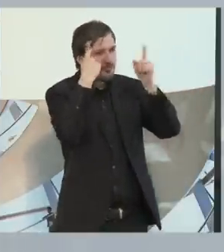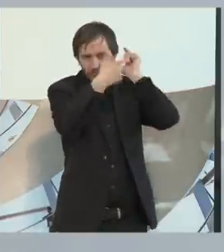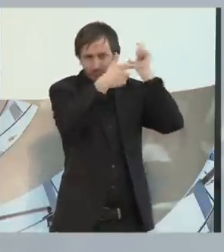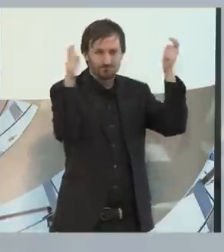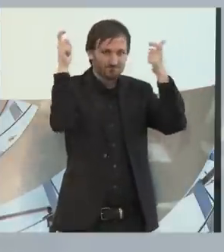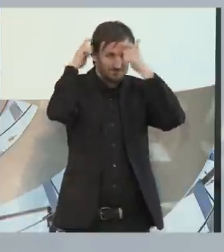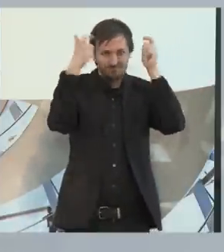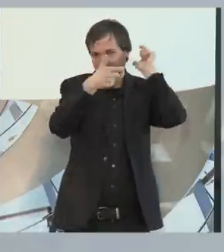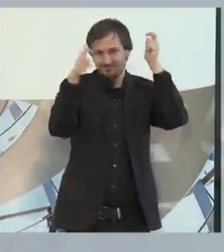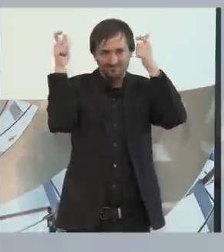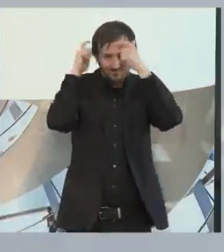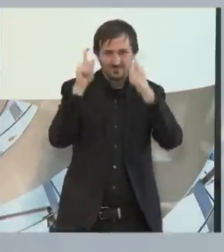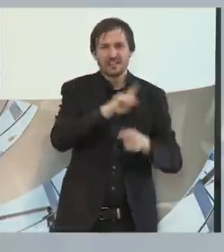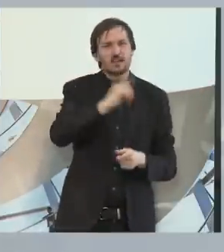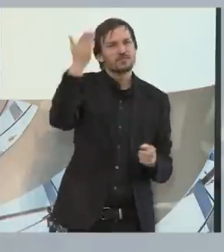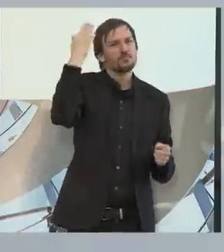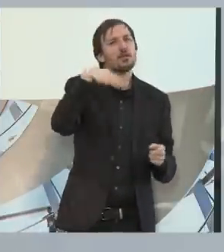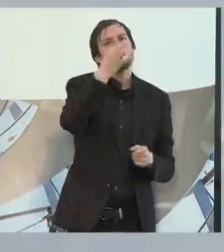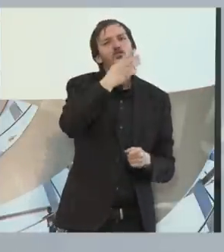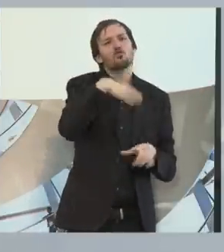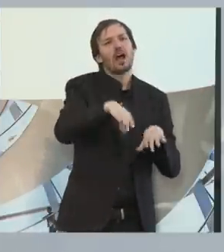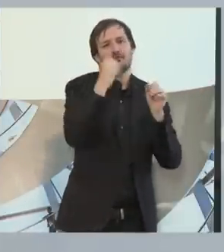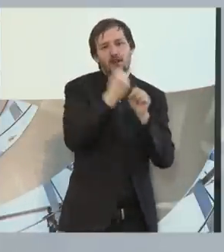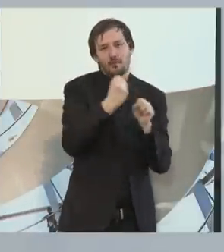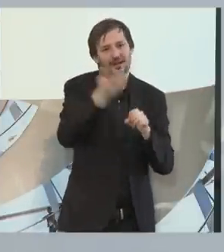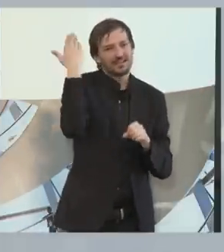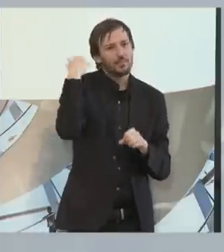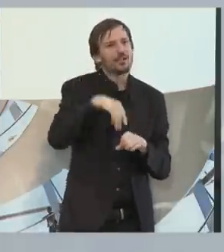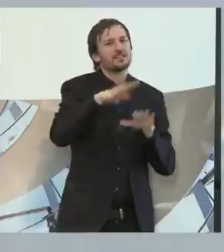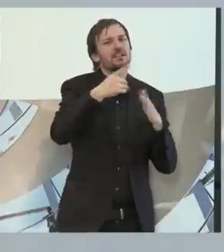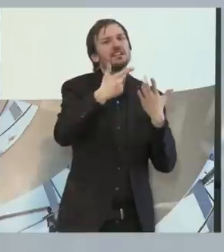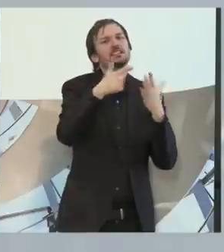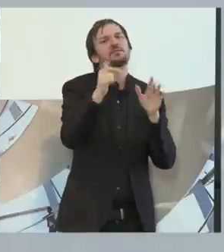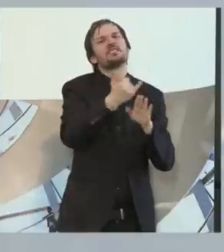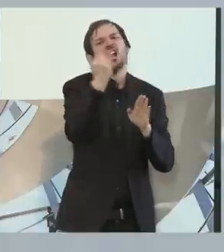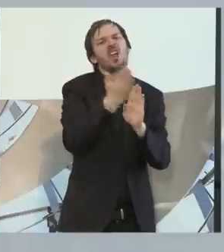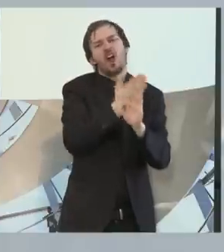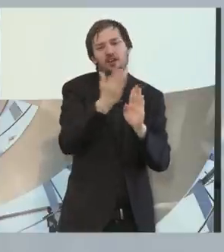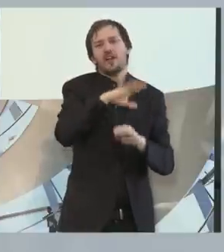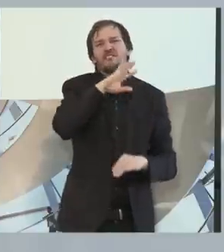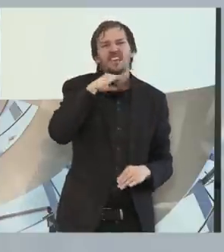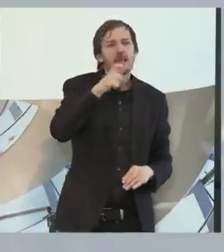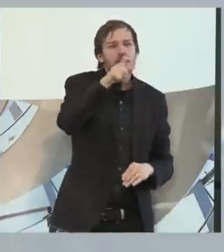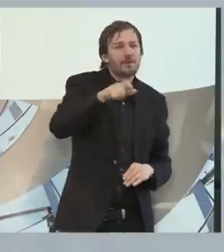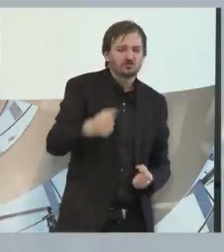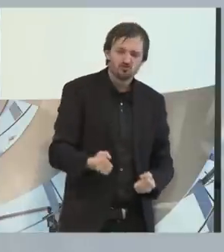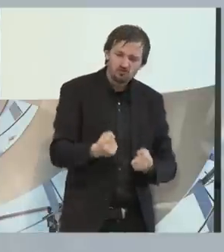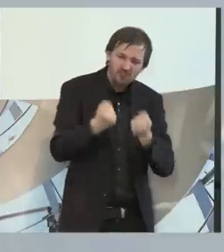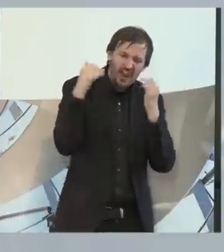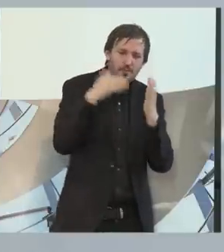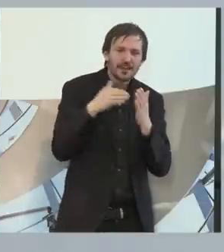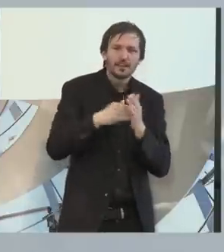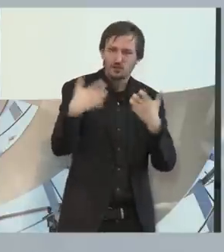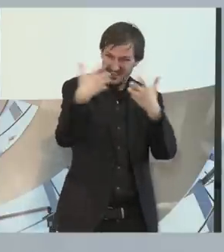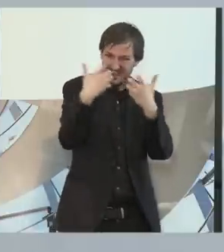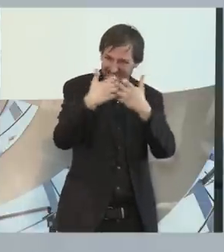weil ich sehr jung angefangen bin zu arbeiten, die Arbeitswelt in den 70er Jahren kennengelernt. Da arbeiten ja noch unheimlich viele Menschen, die mit schwersten Behinderungen aus dem